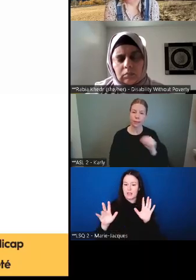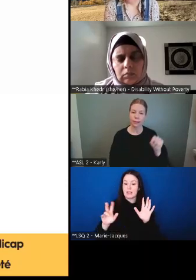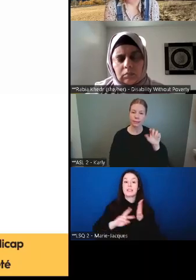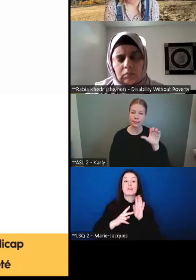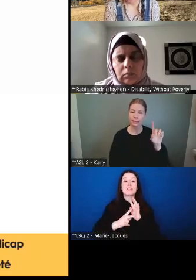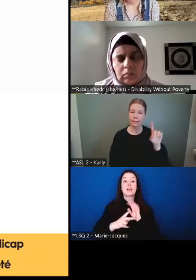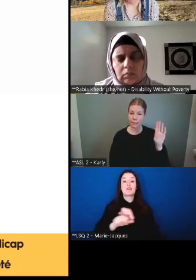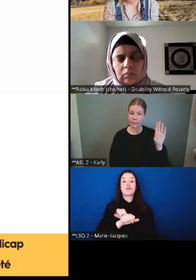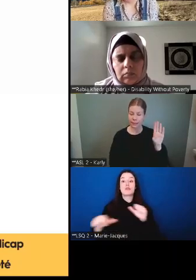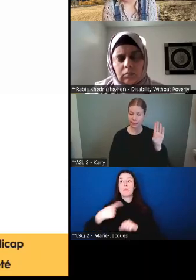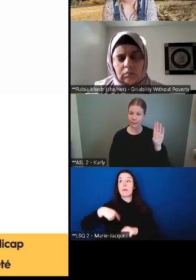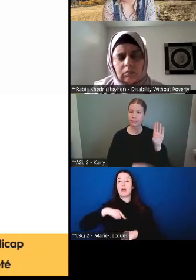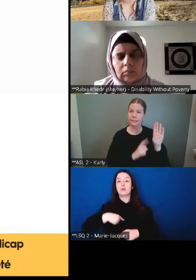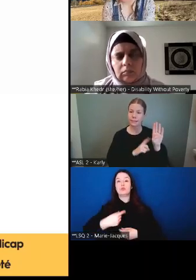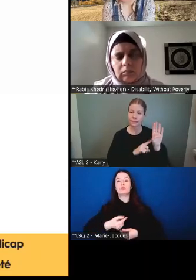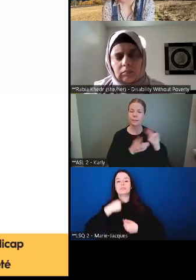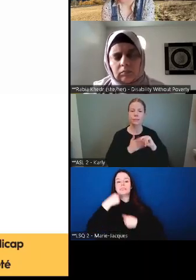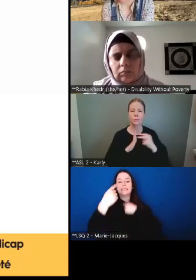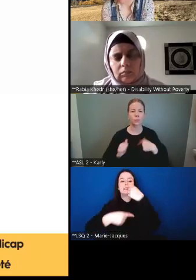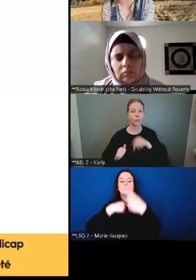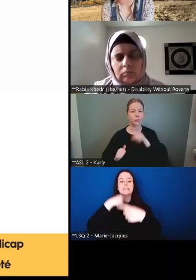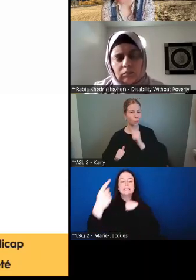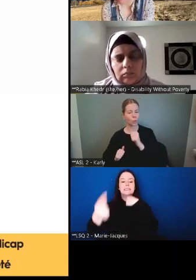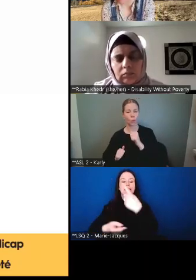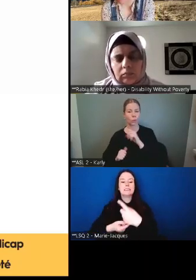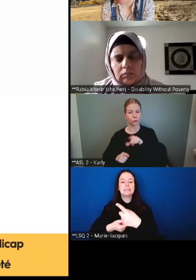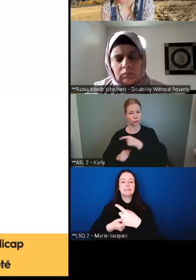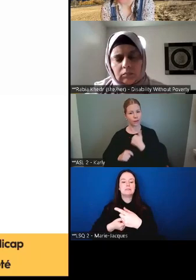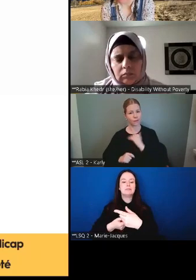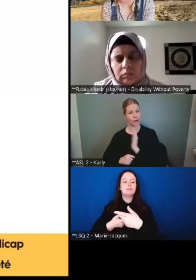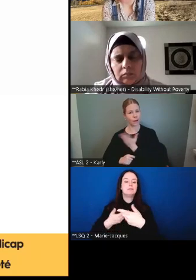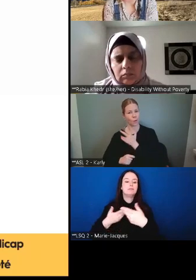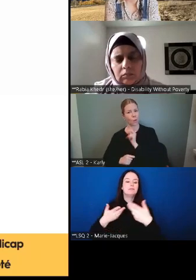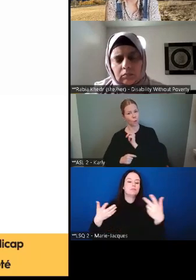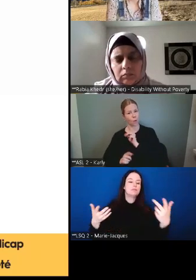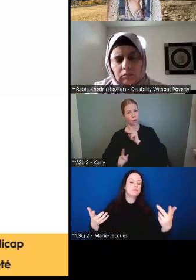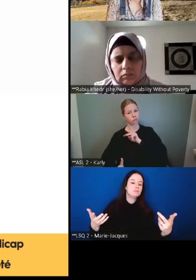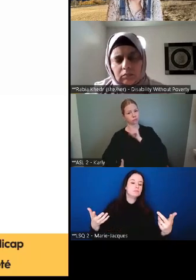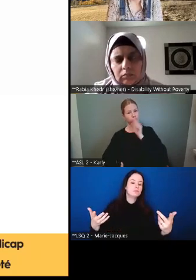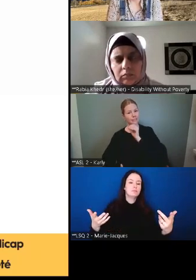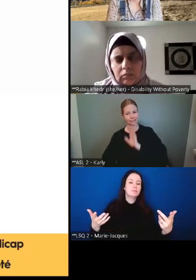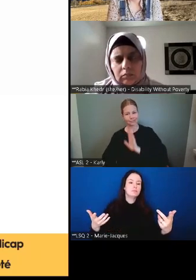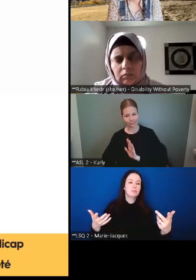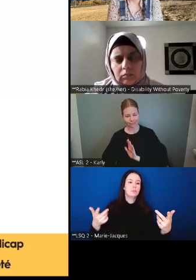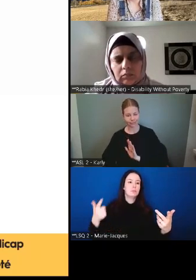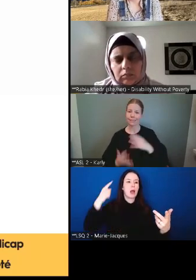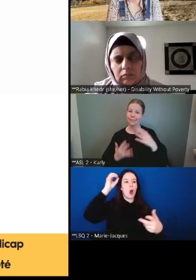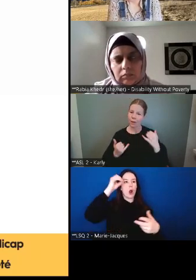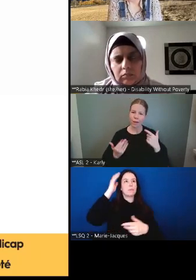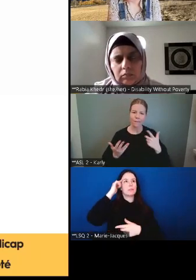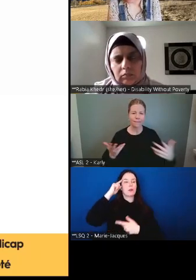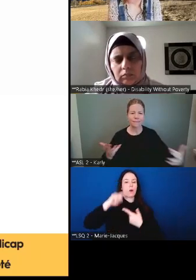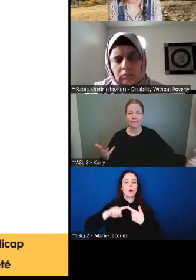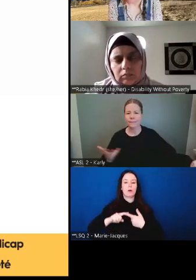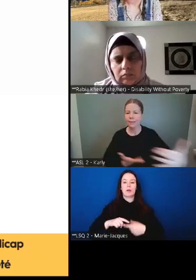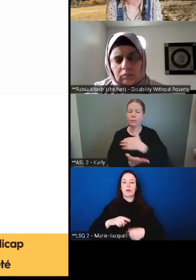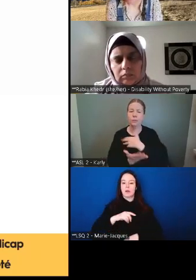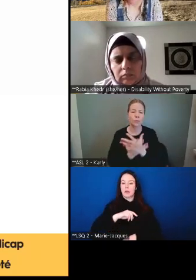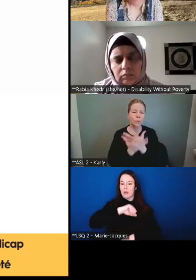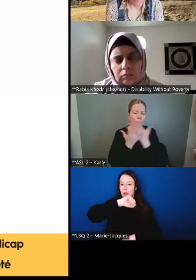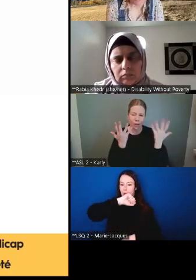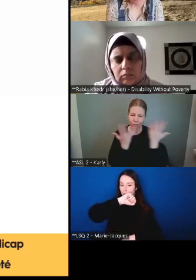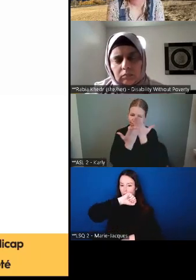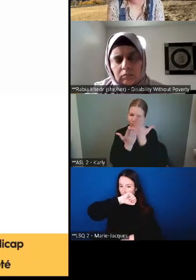nous qui parlons et disons, voici ce que nous pensons, chaque fois que Rabia rencontre des responsables